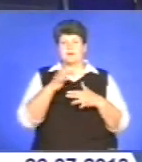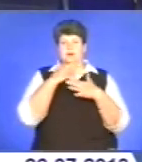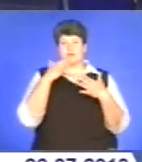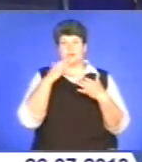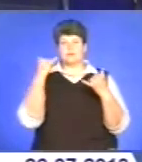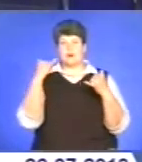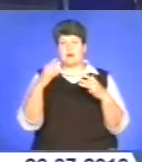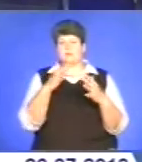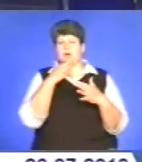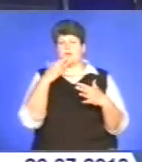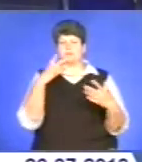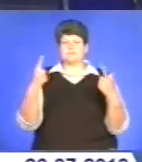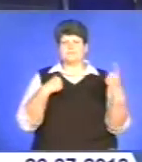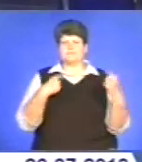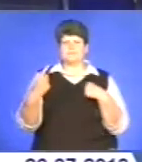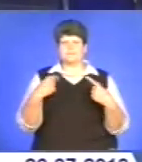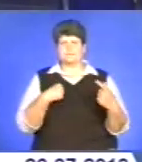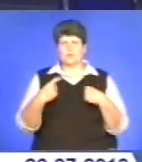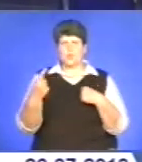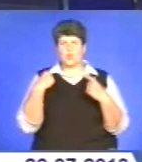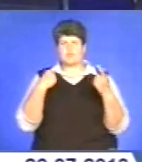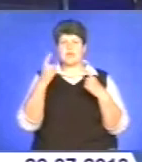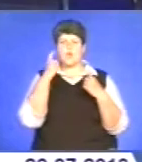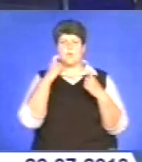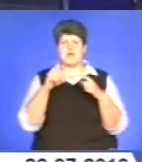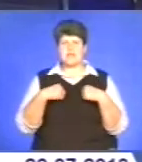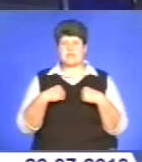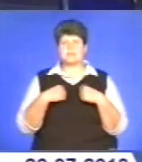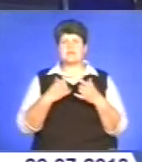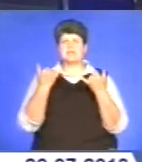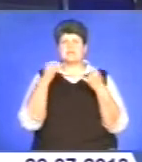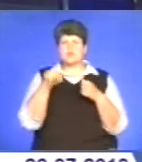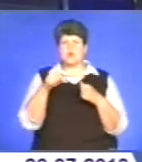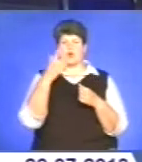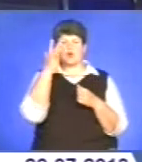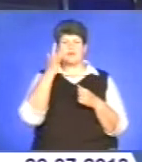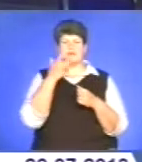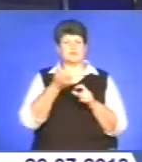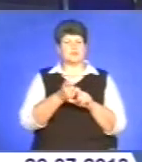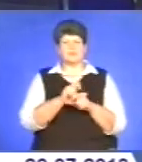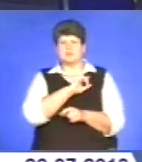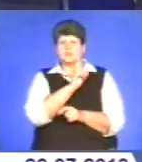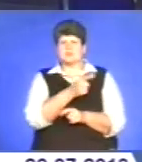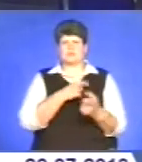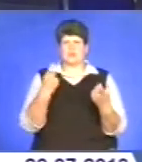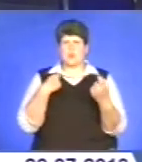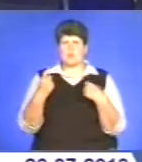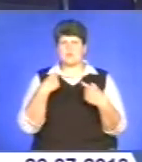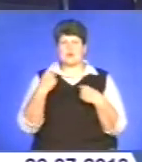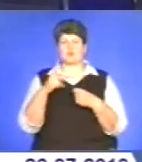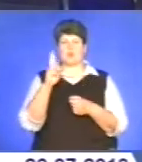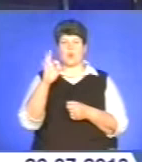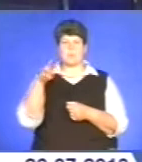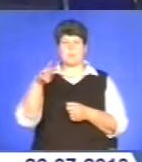з численними укусами оводів та комарів. Цього літа докучливі комахи надто активізувалися. Як вберегтися від комарів,